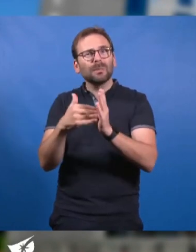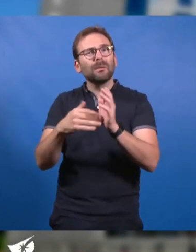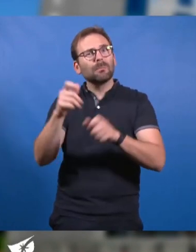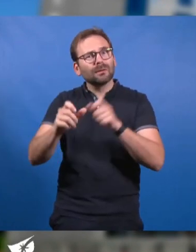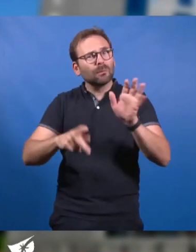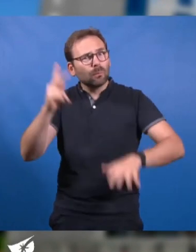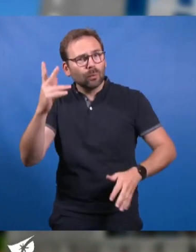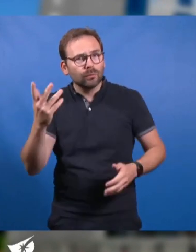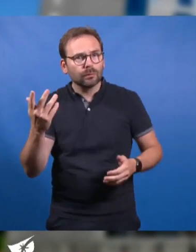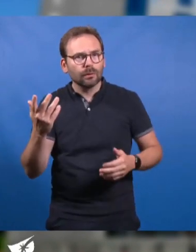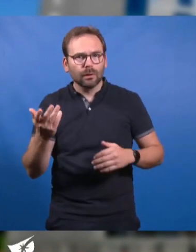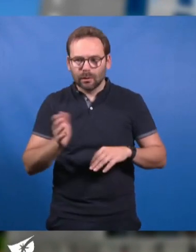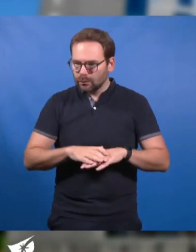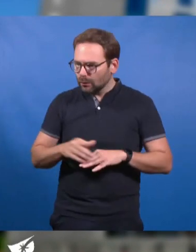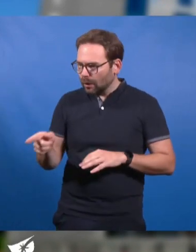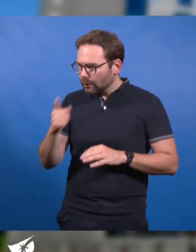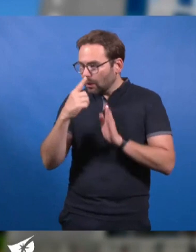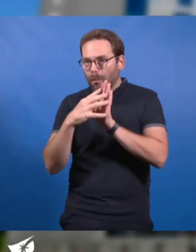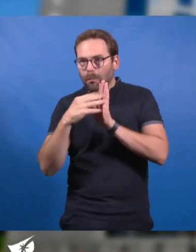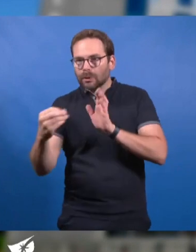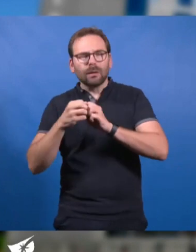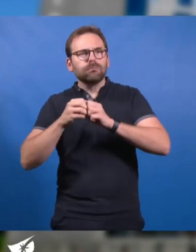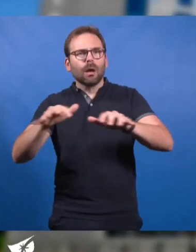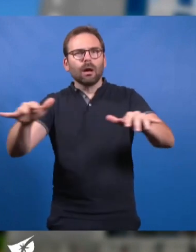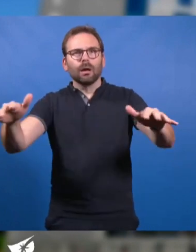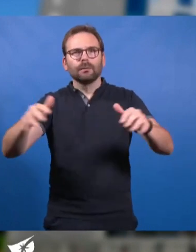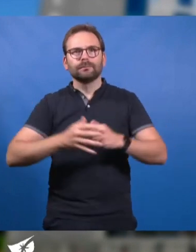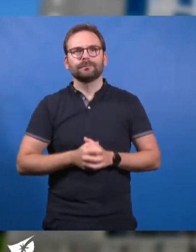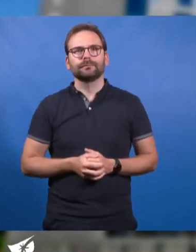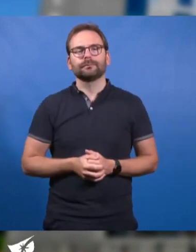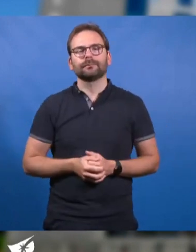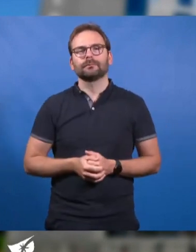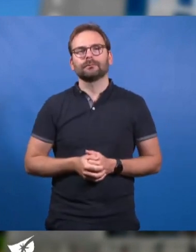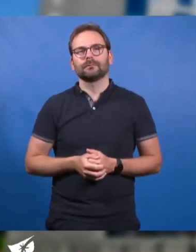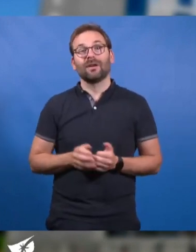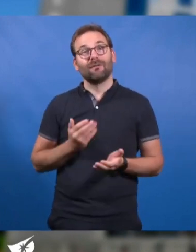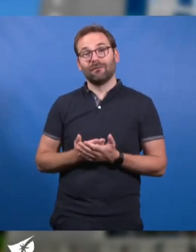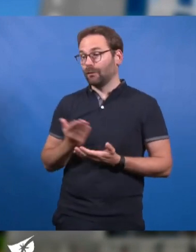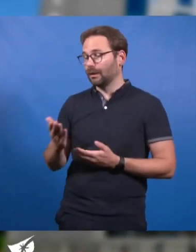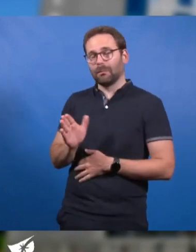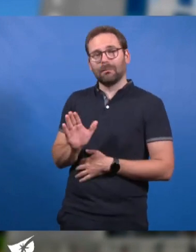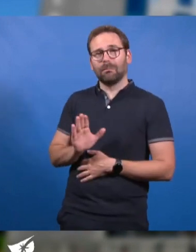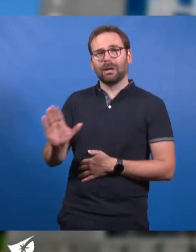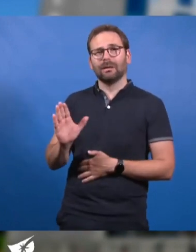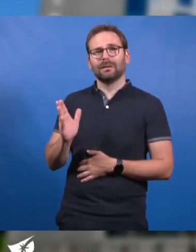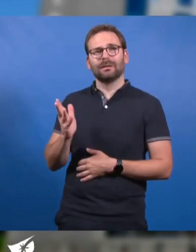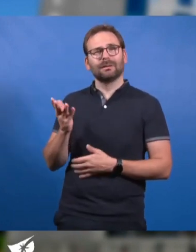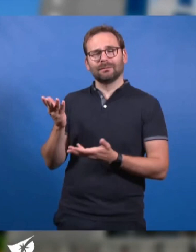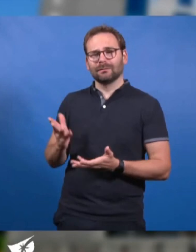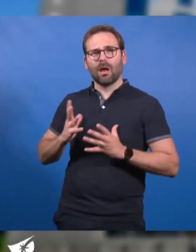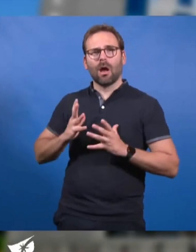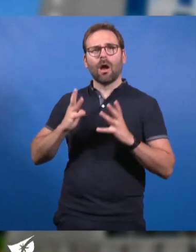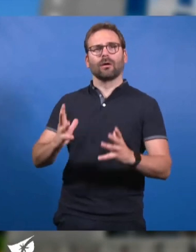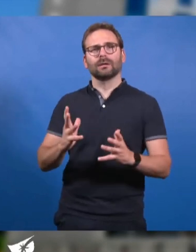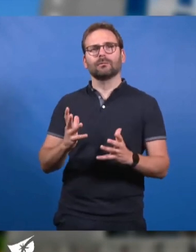fait figure aujourd'hui de modèle pour nombre d'autres territoires. Voilà une illustration concrète de l